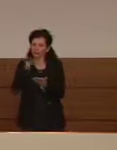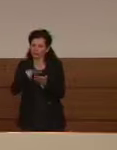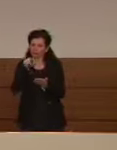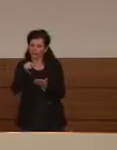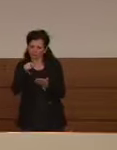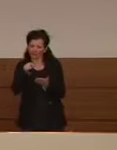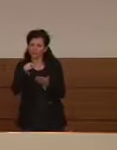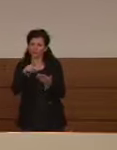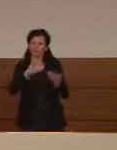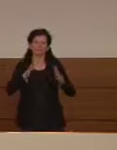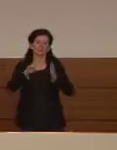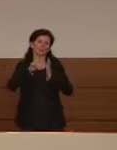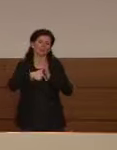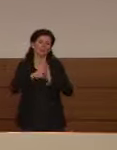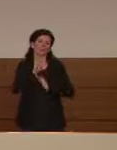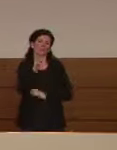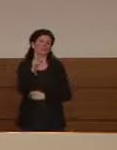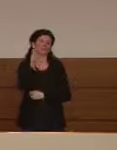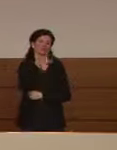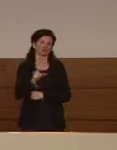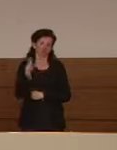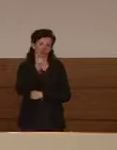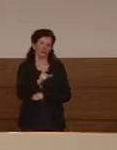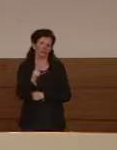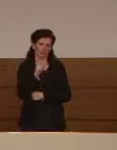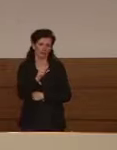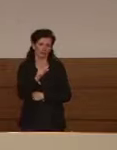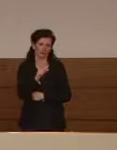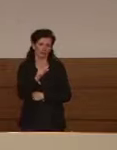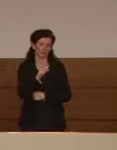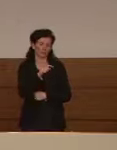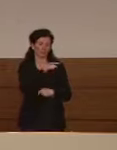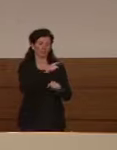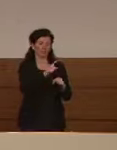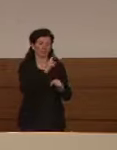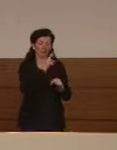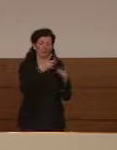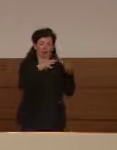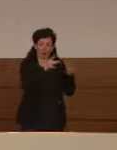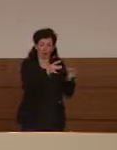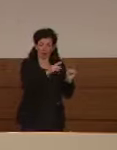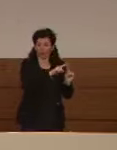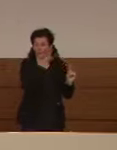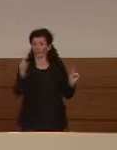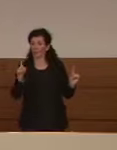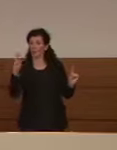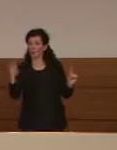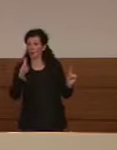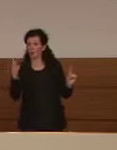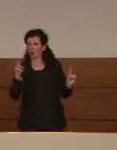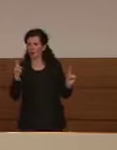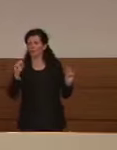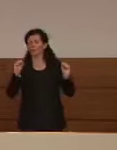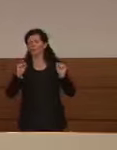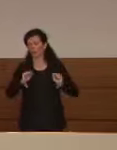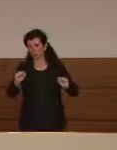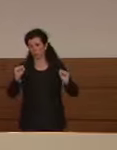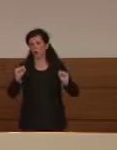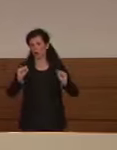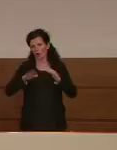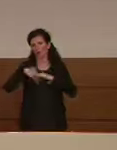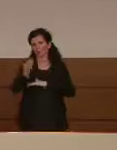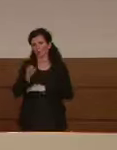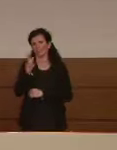probabilmente sui 20 giorni quindi dal contagio alla morte potrebbe essere un tempo anche più lungo dei 20